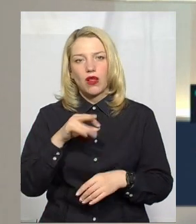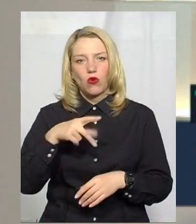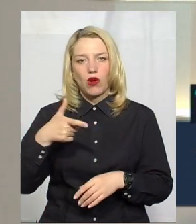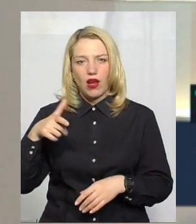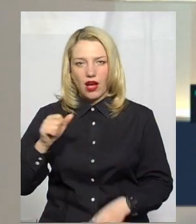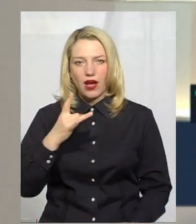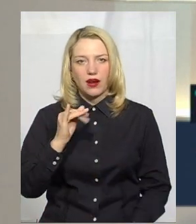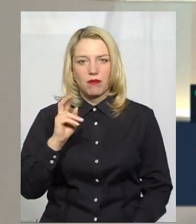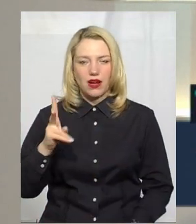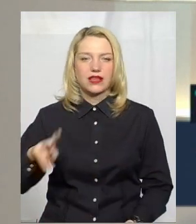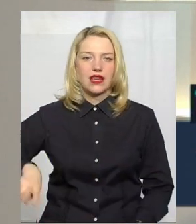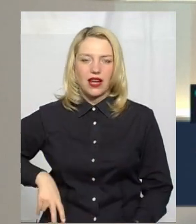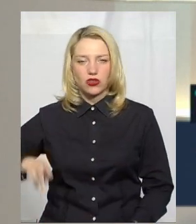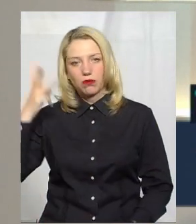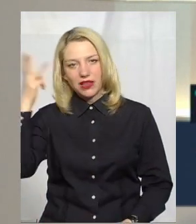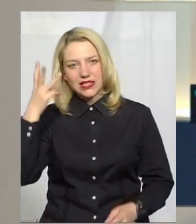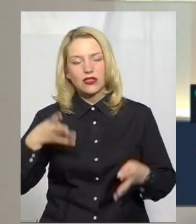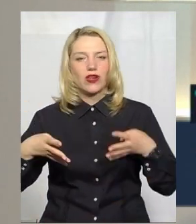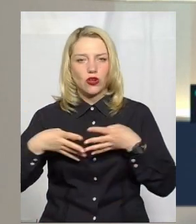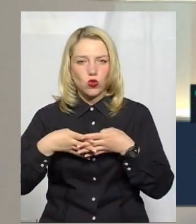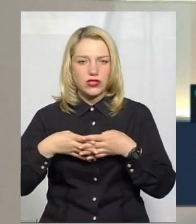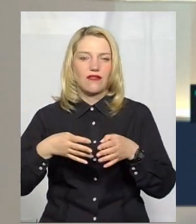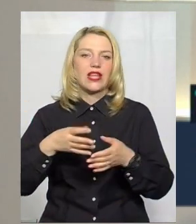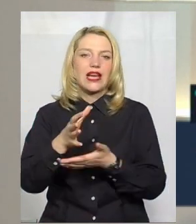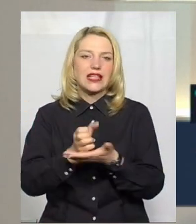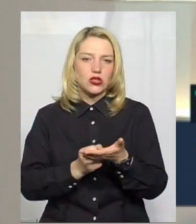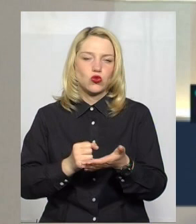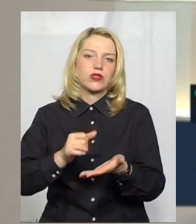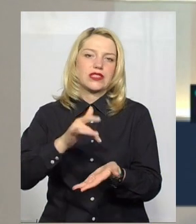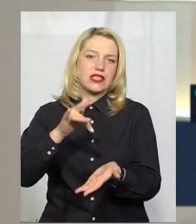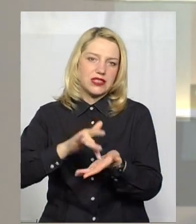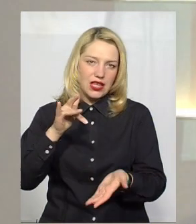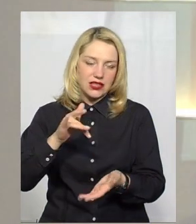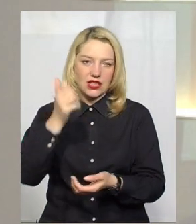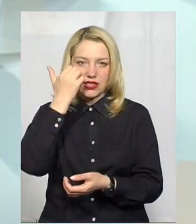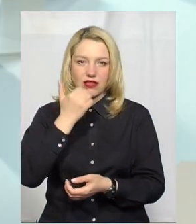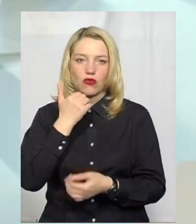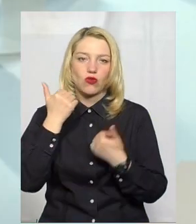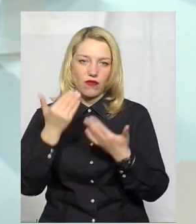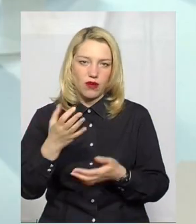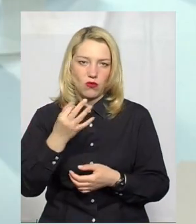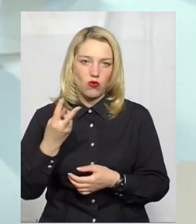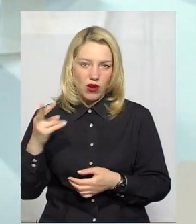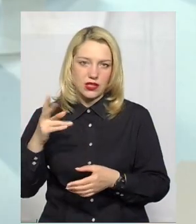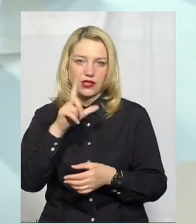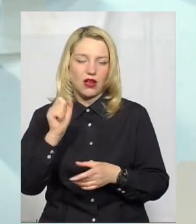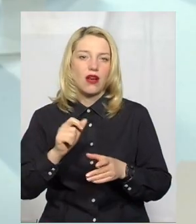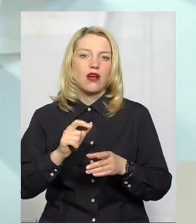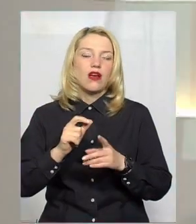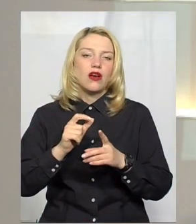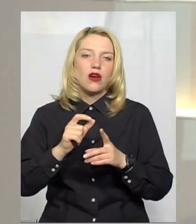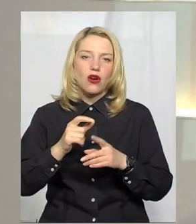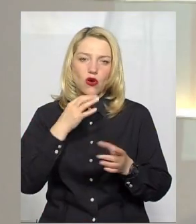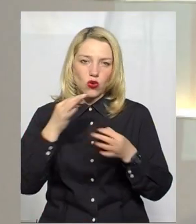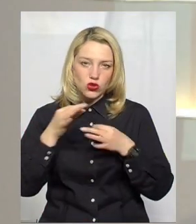директорка Хмельницького інклюзивно-ресурсного центру. Дякую вам, пані Олю, за розмову. А я